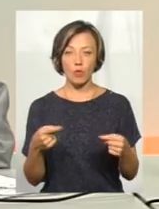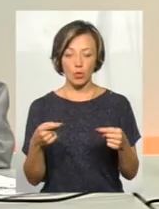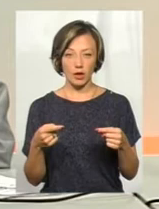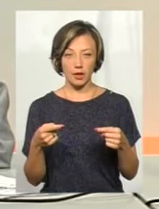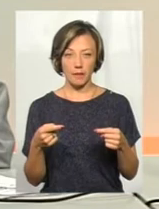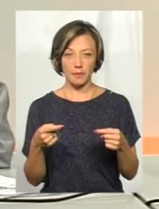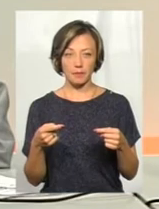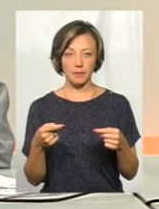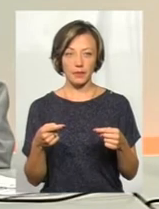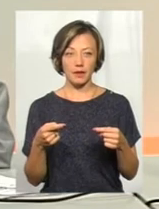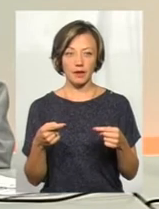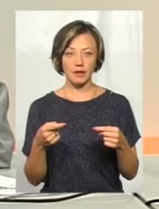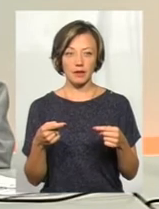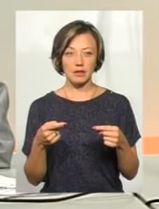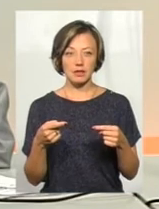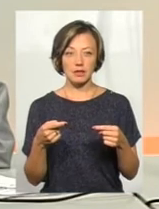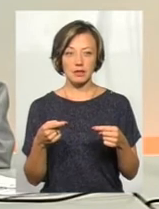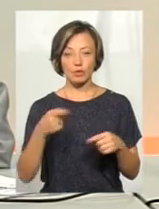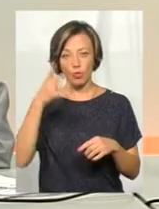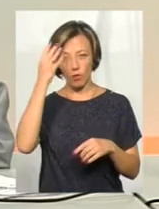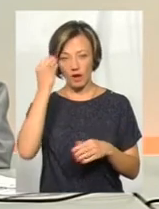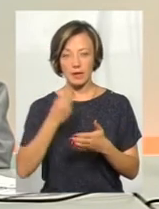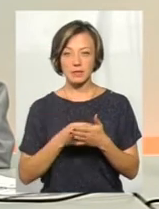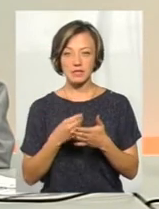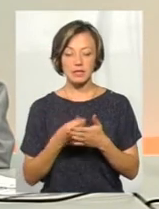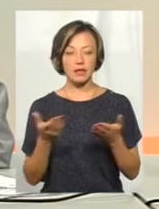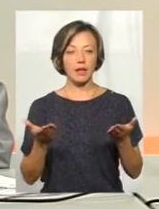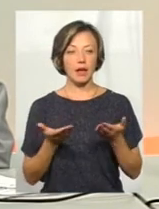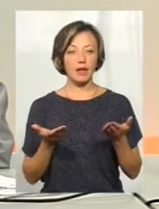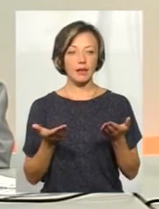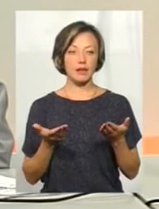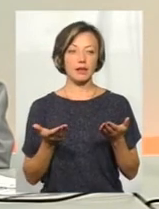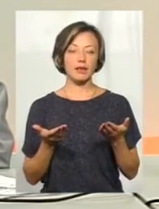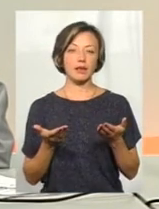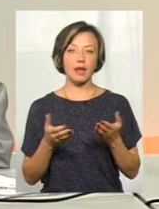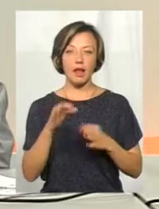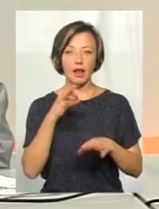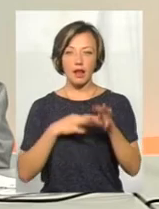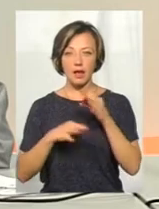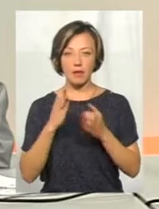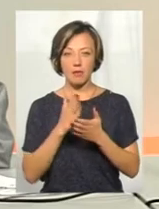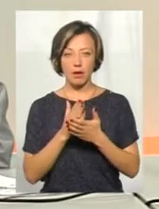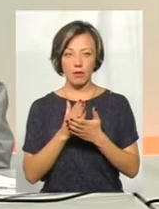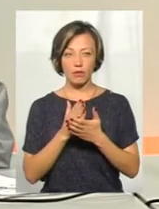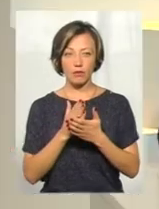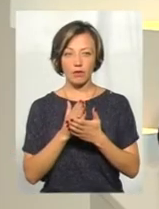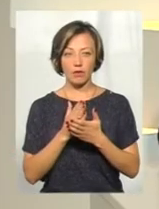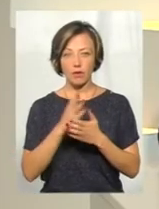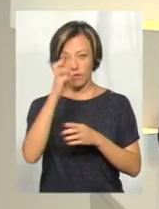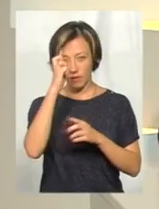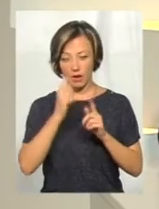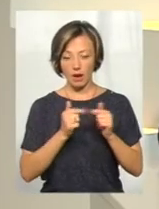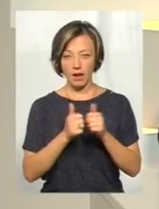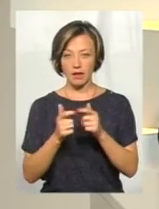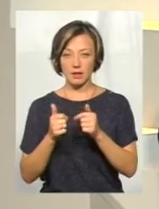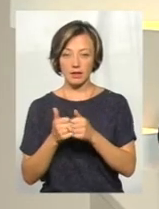Тобто, за рахуванням цін, які ліки мають в країнах. Нас визначено,